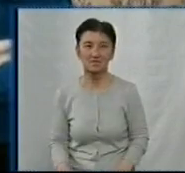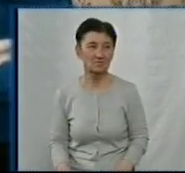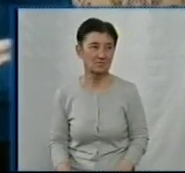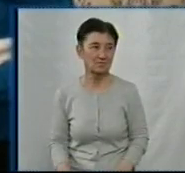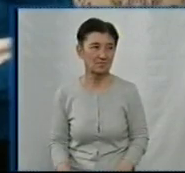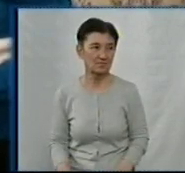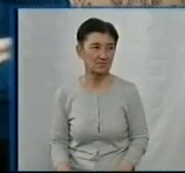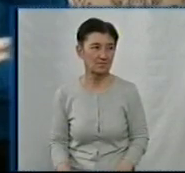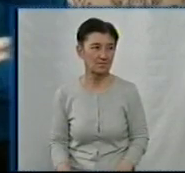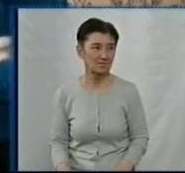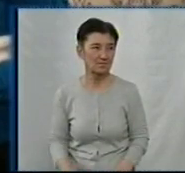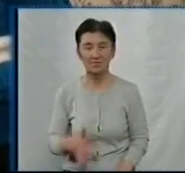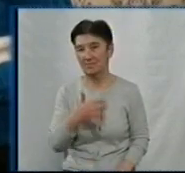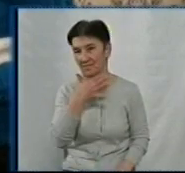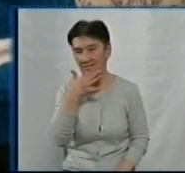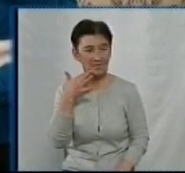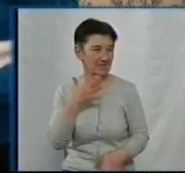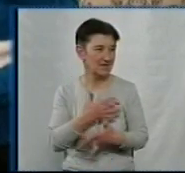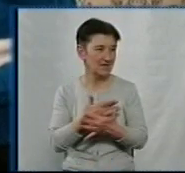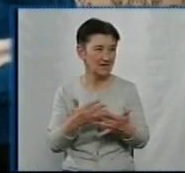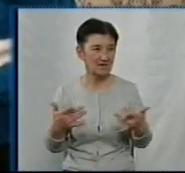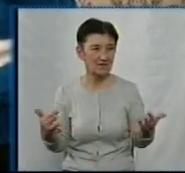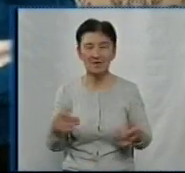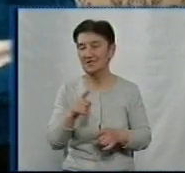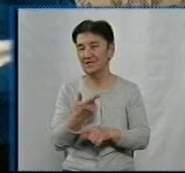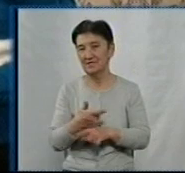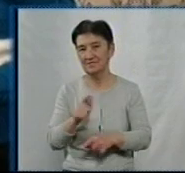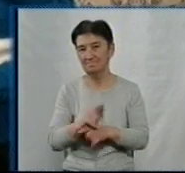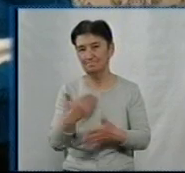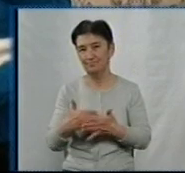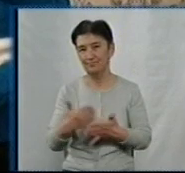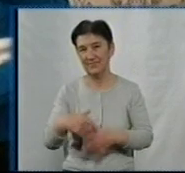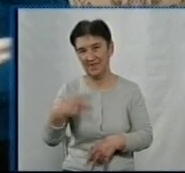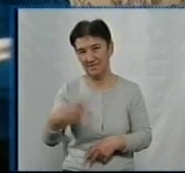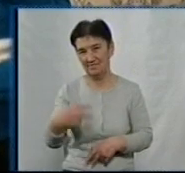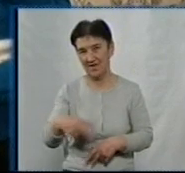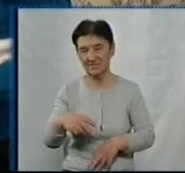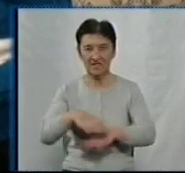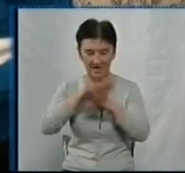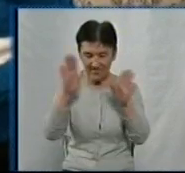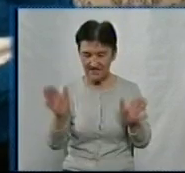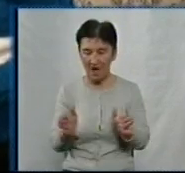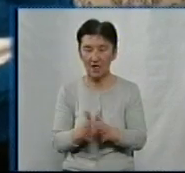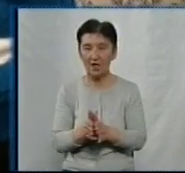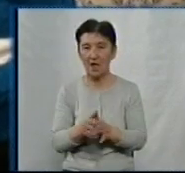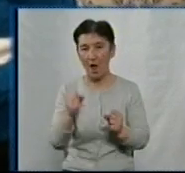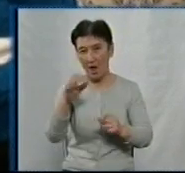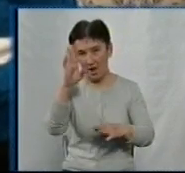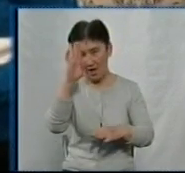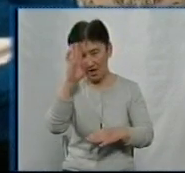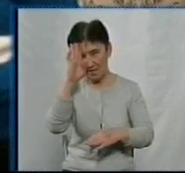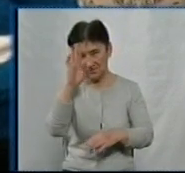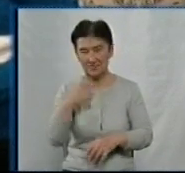дуже багато зв'язала, в основному на подарунки. Це, мабуть, було пар 20, взагалі всіх. А чоловічі не